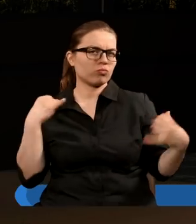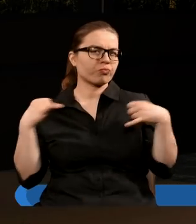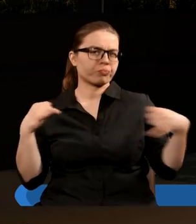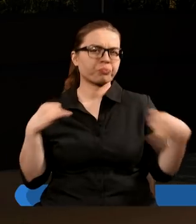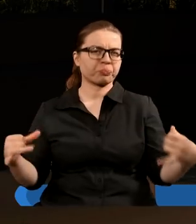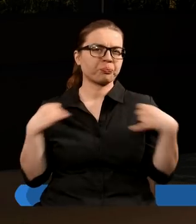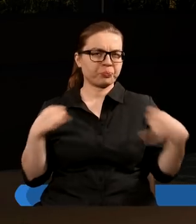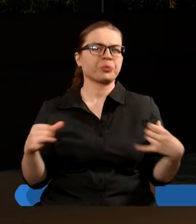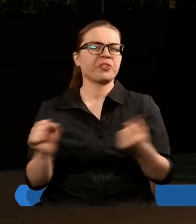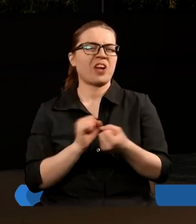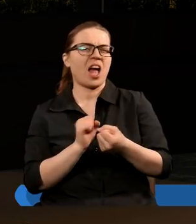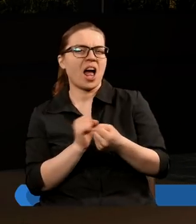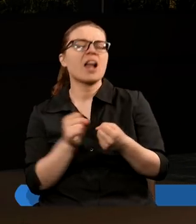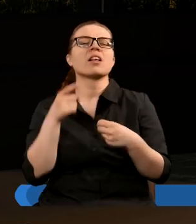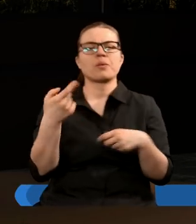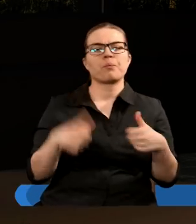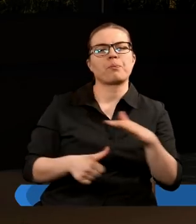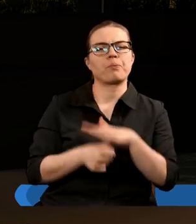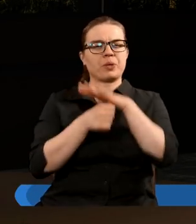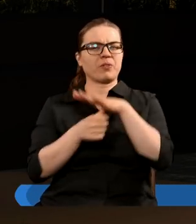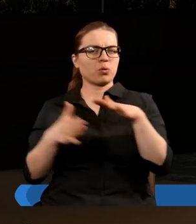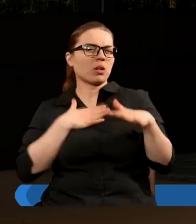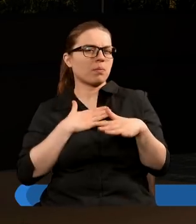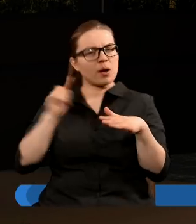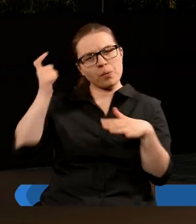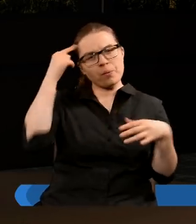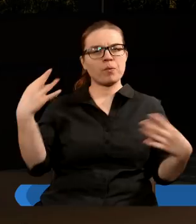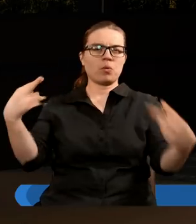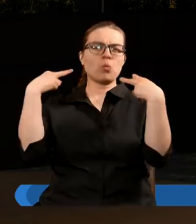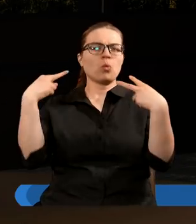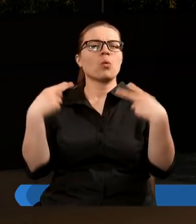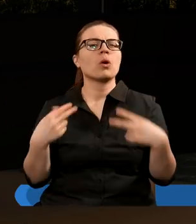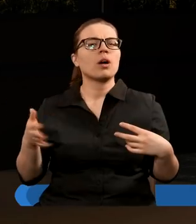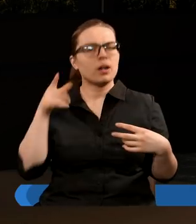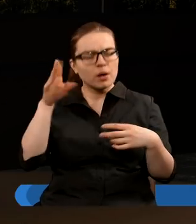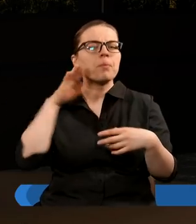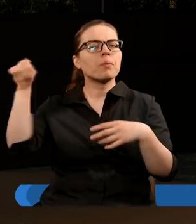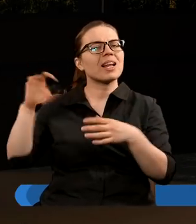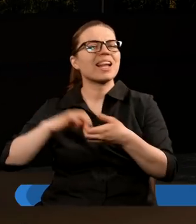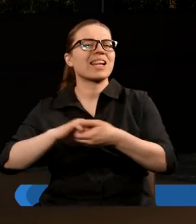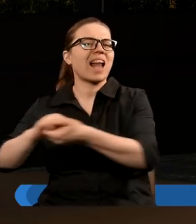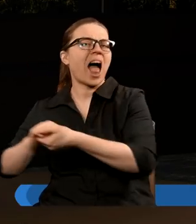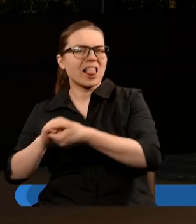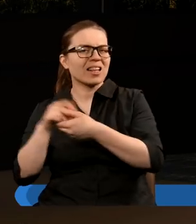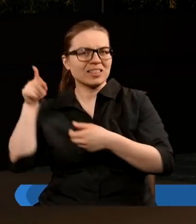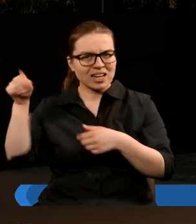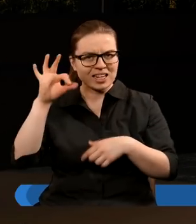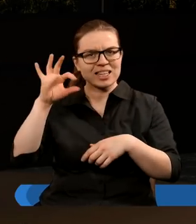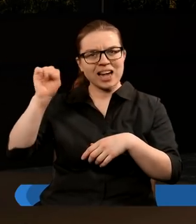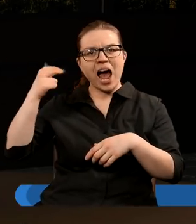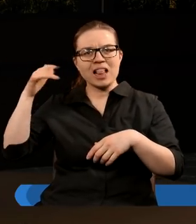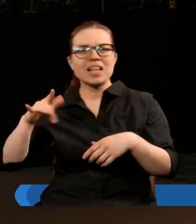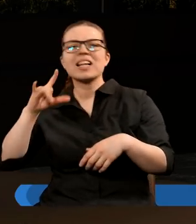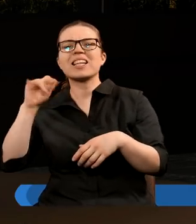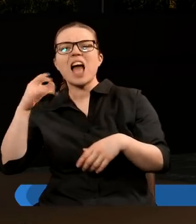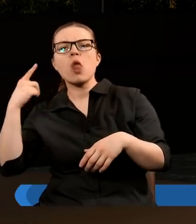że takim przywódcą militarnym, największą potęgą oczywiście są Stany Zjednoczone, a gdybyśmy mieli wymienić przywódcę